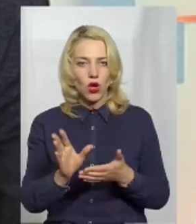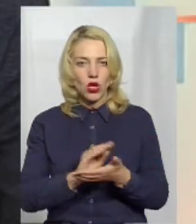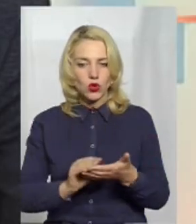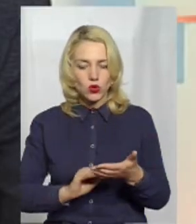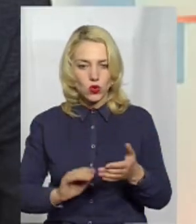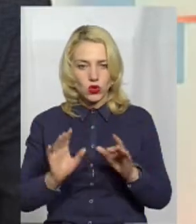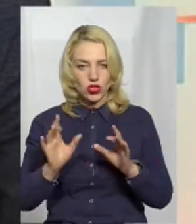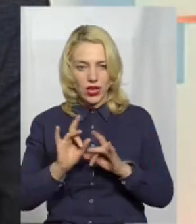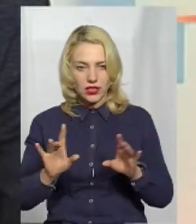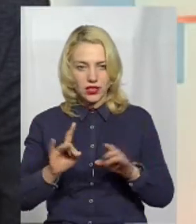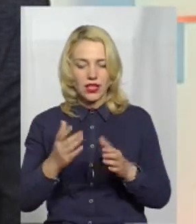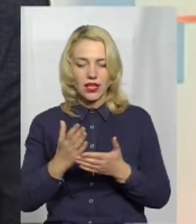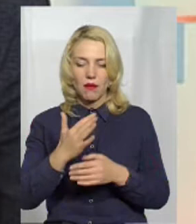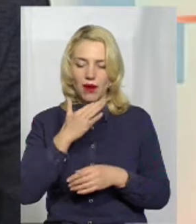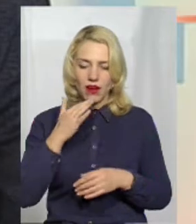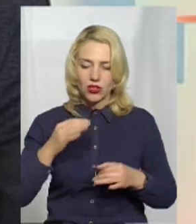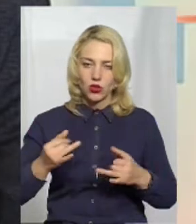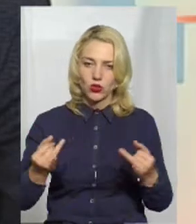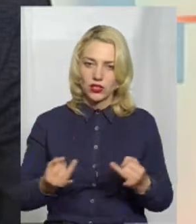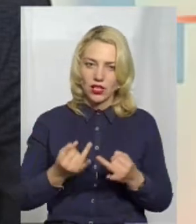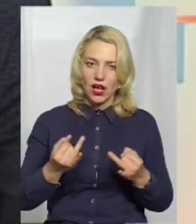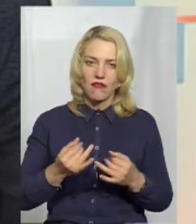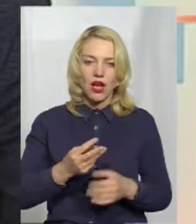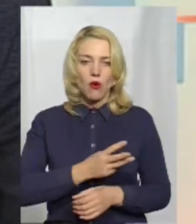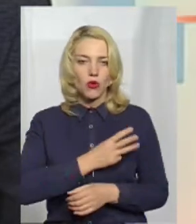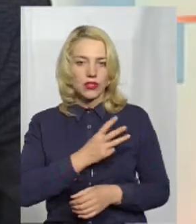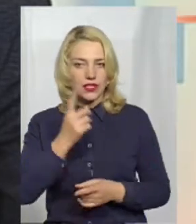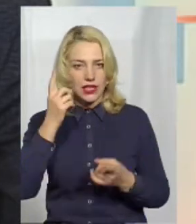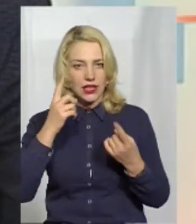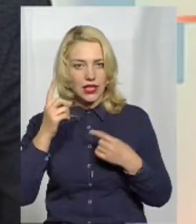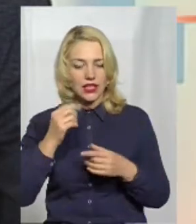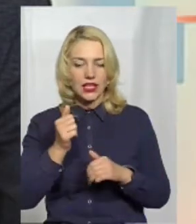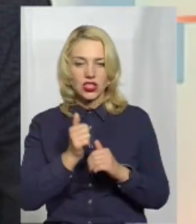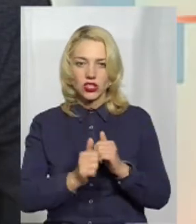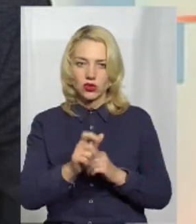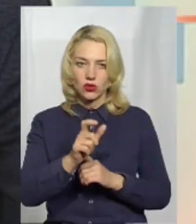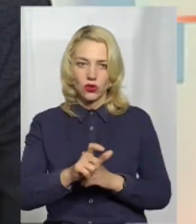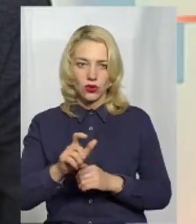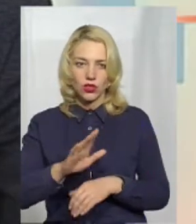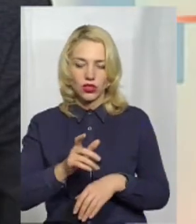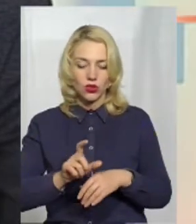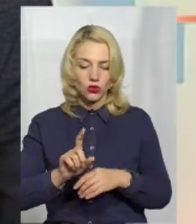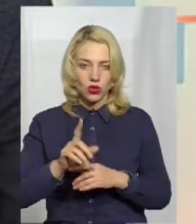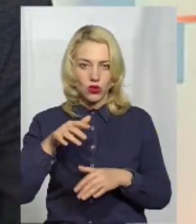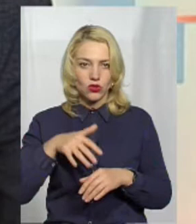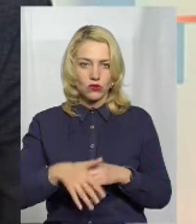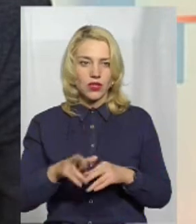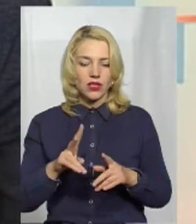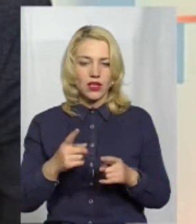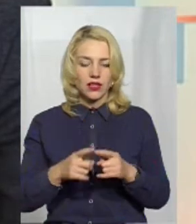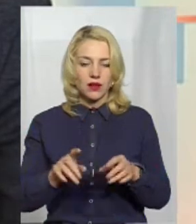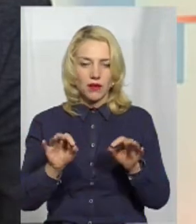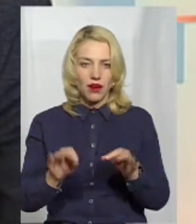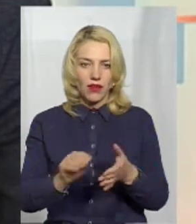дуже багато дуже крутих, цікавих, мотиваційних ідей. Але дуже часто люди не зовсім розуміють, як їх правильно